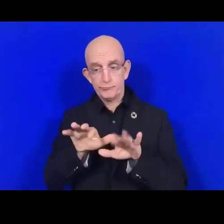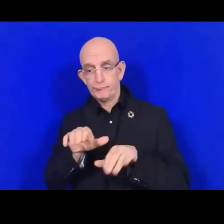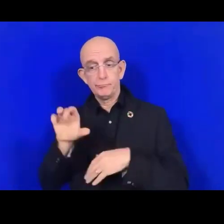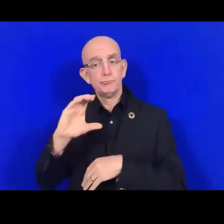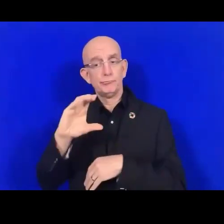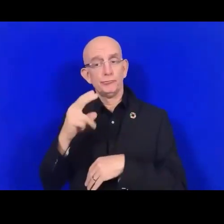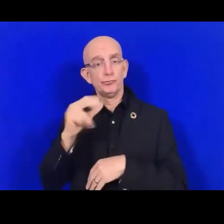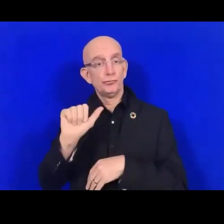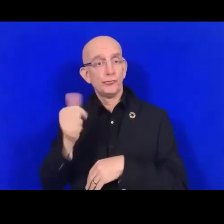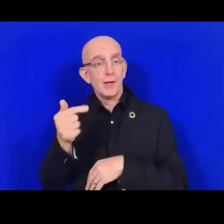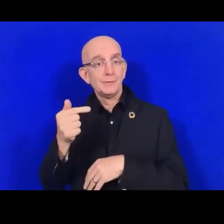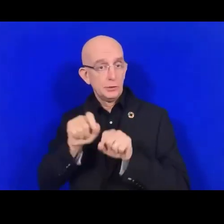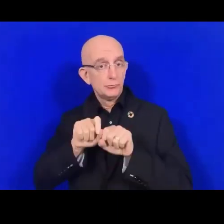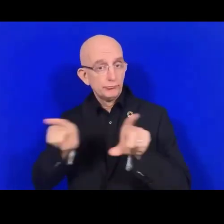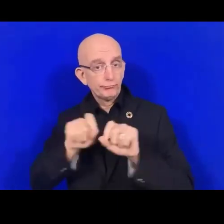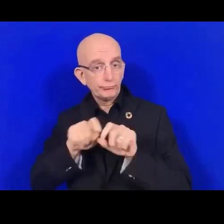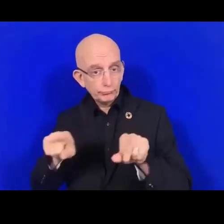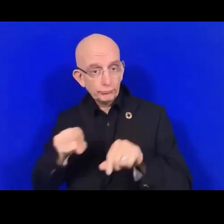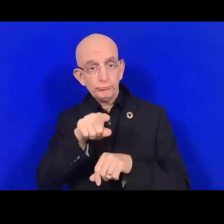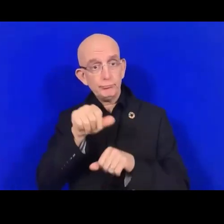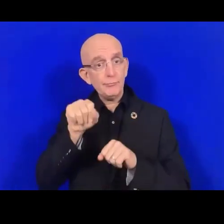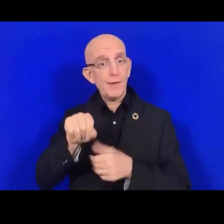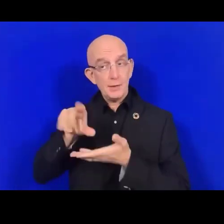bord vient de ce que nous appelons